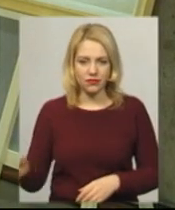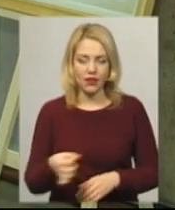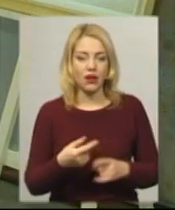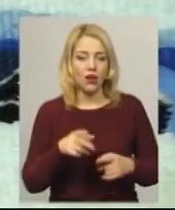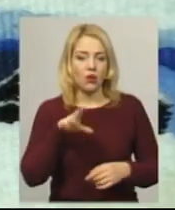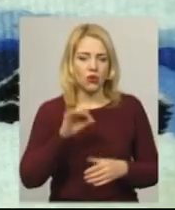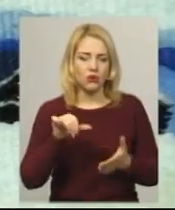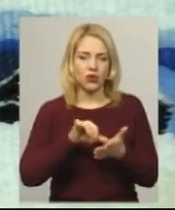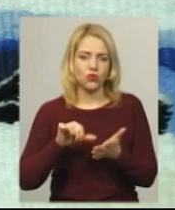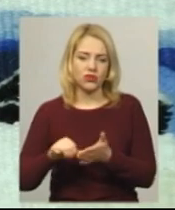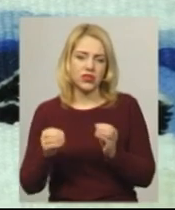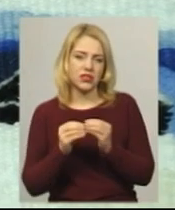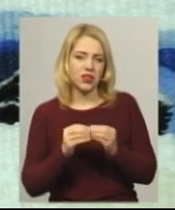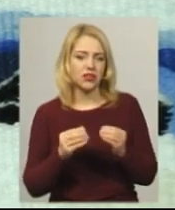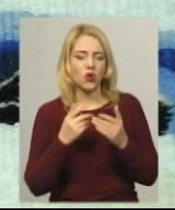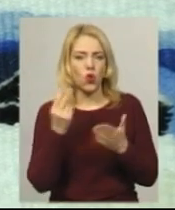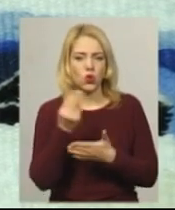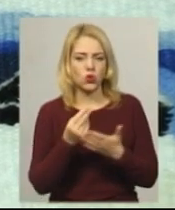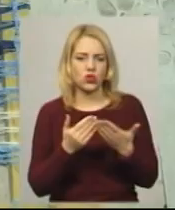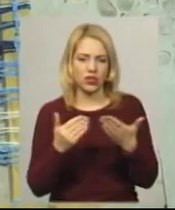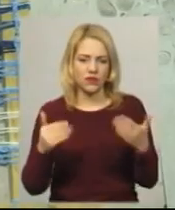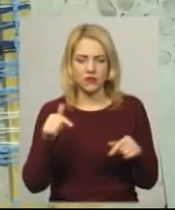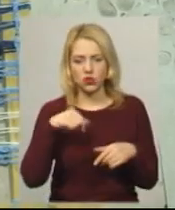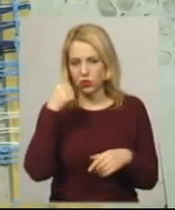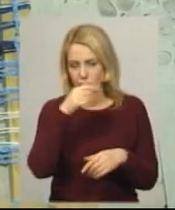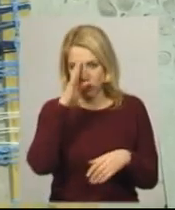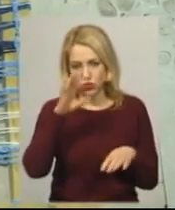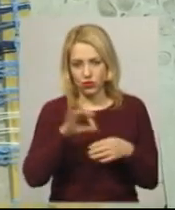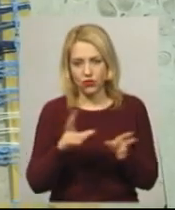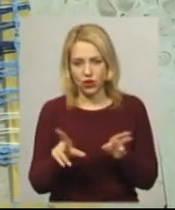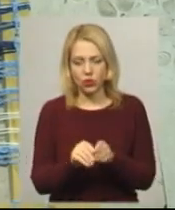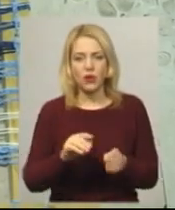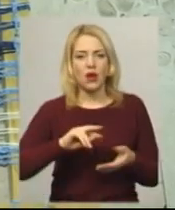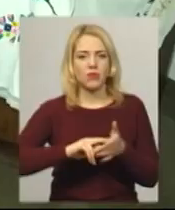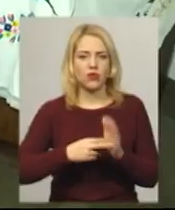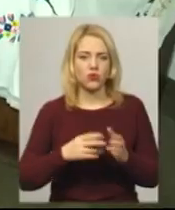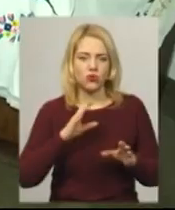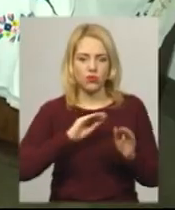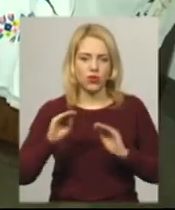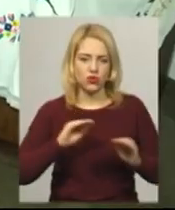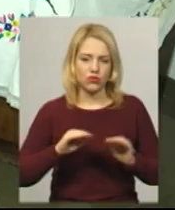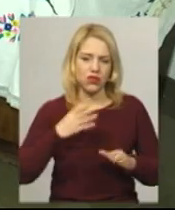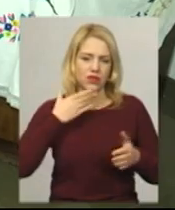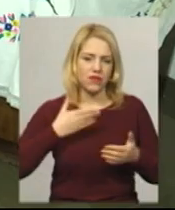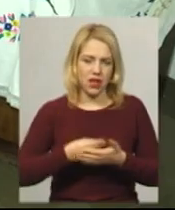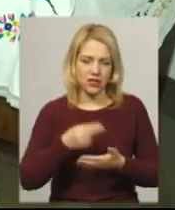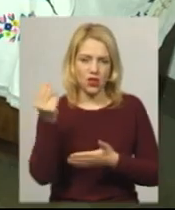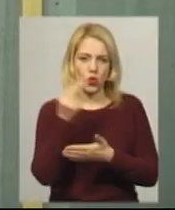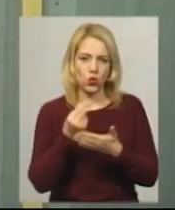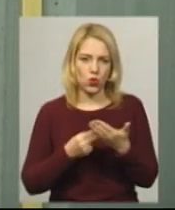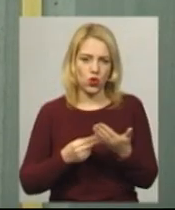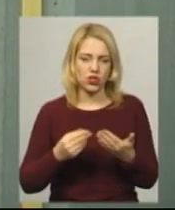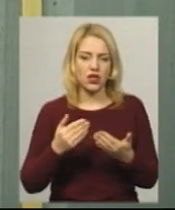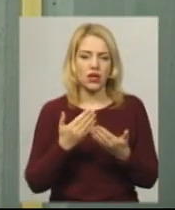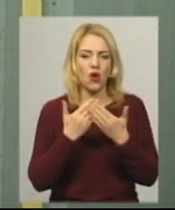участі у близько десятка художніх виставок, в цьому році вони з чоловіком планують облаштувати свій власний музей у майстерні в Чагарівці. Світлана Поробок,